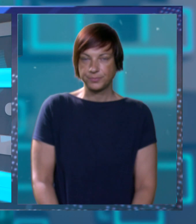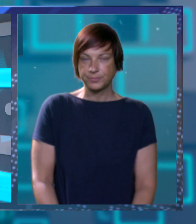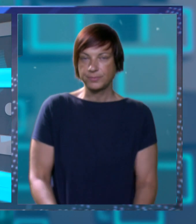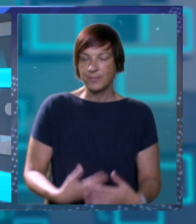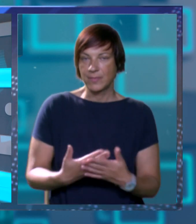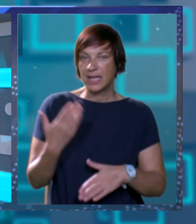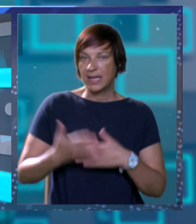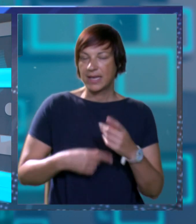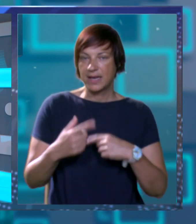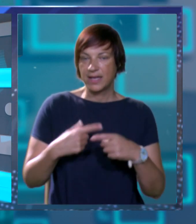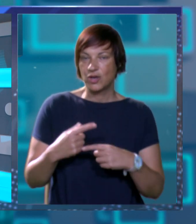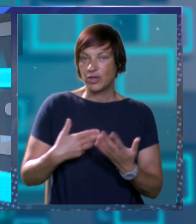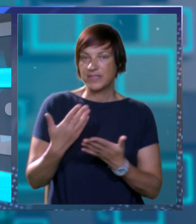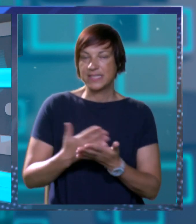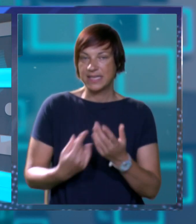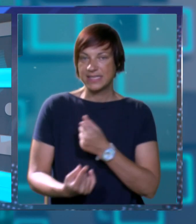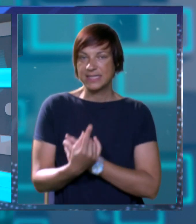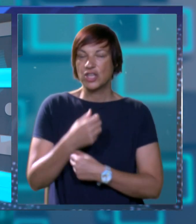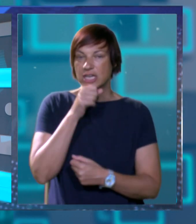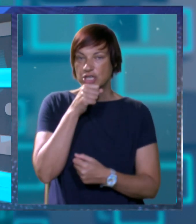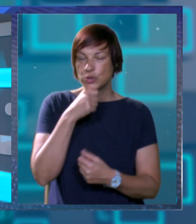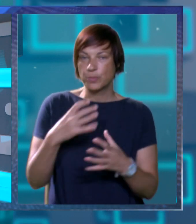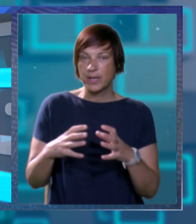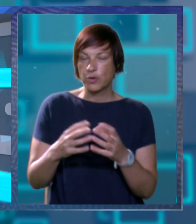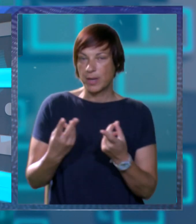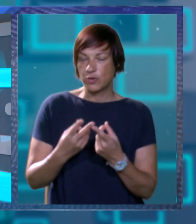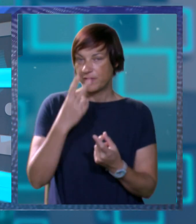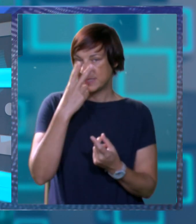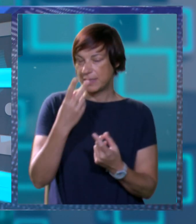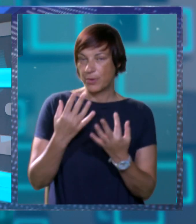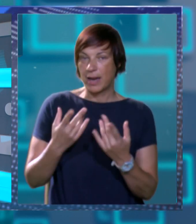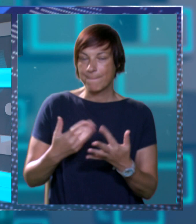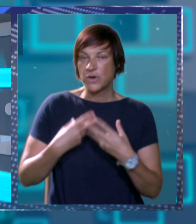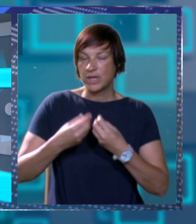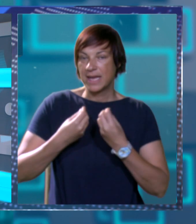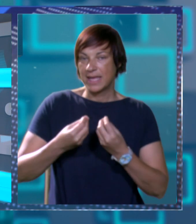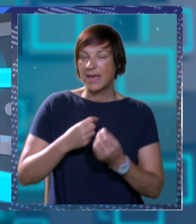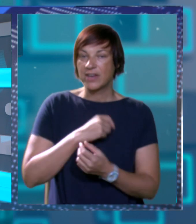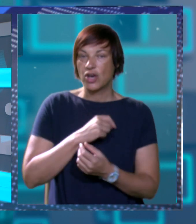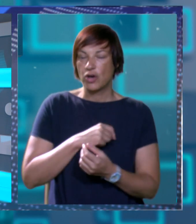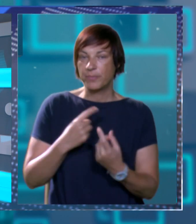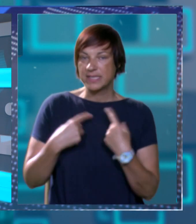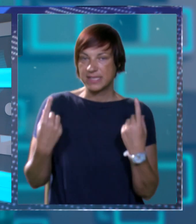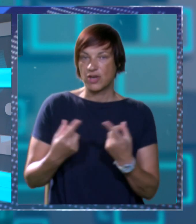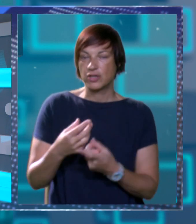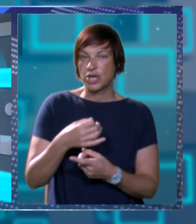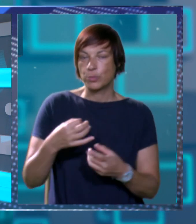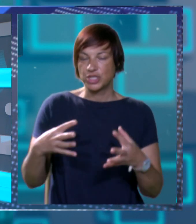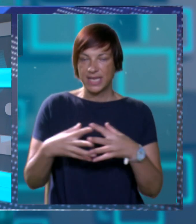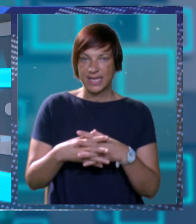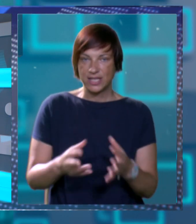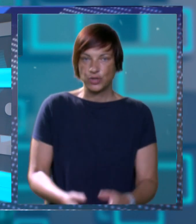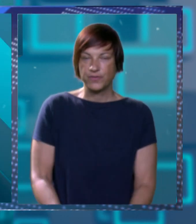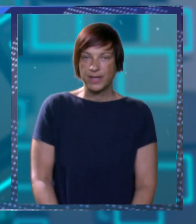Iako je kraj kolovoza nizje događaja deljem županije u bloku vijesi donosimo brojne najave ali i obavijesti iz okolnih općina i